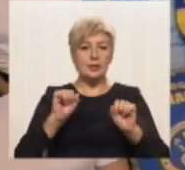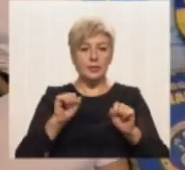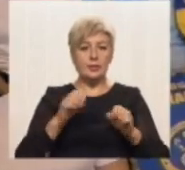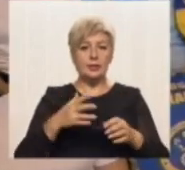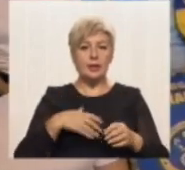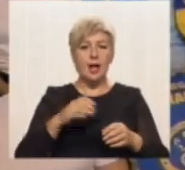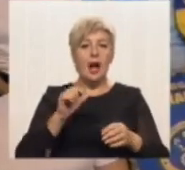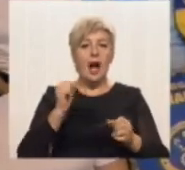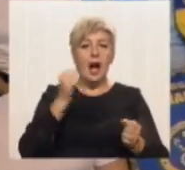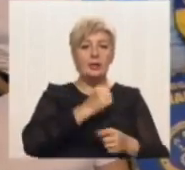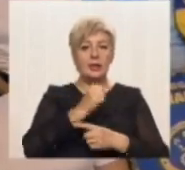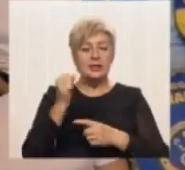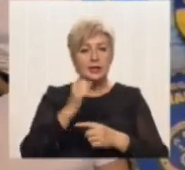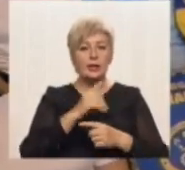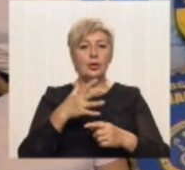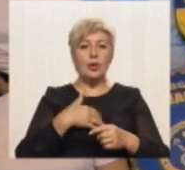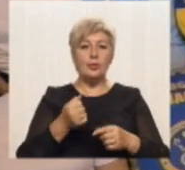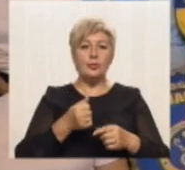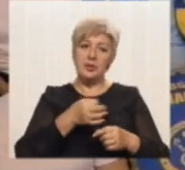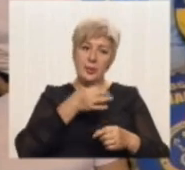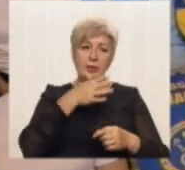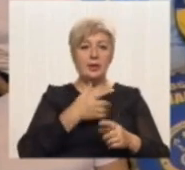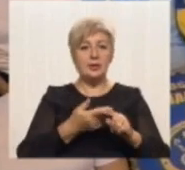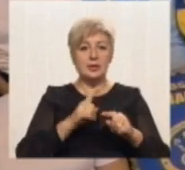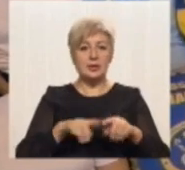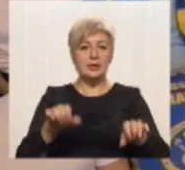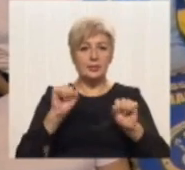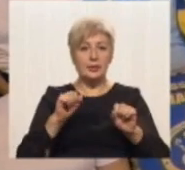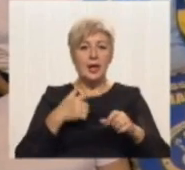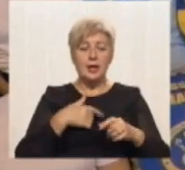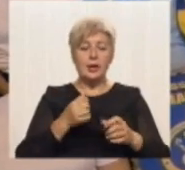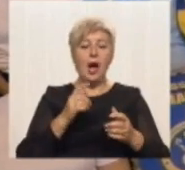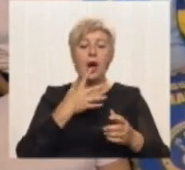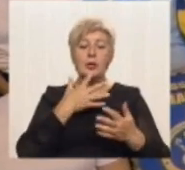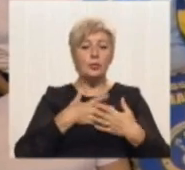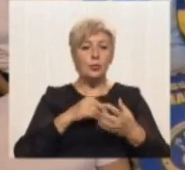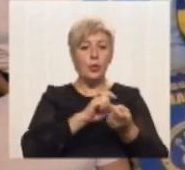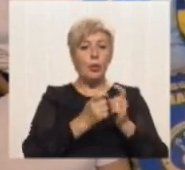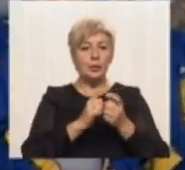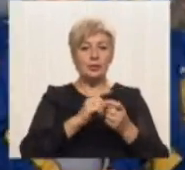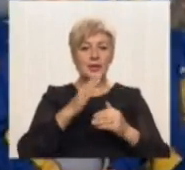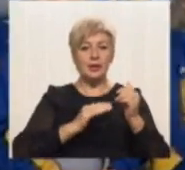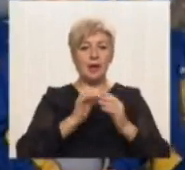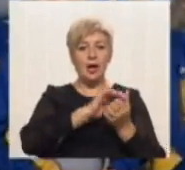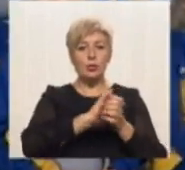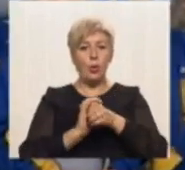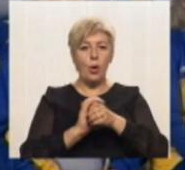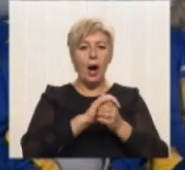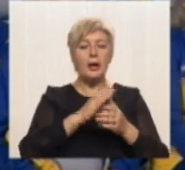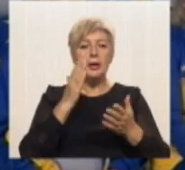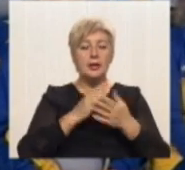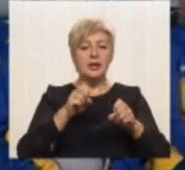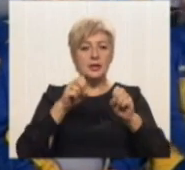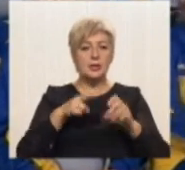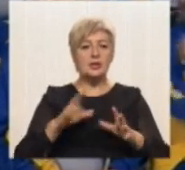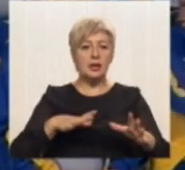Вармреслінгу беру участь, тому що мені подобається цей вид спорту. Я люблю боротися на руках. Получаю від цього велике задоволення. Є спеціальні тренування,